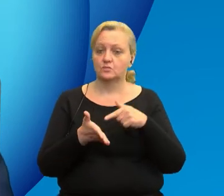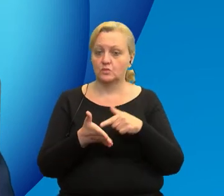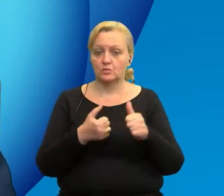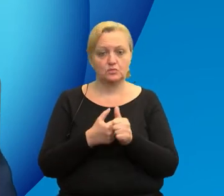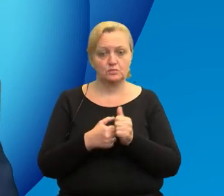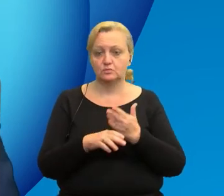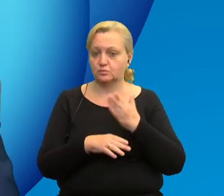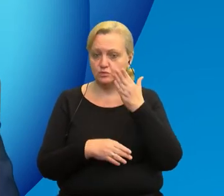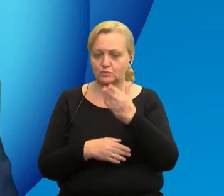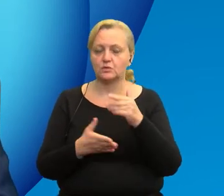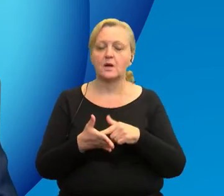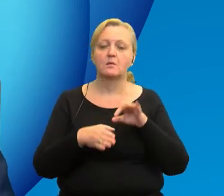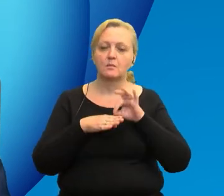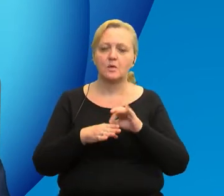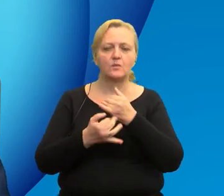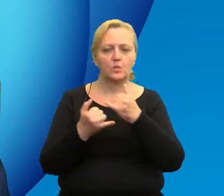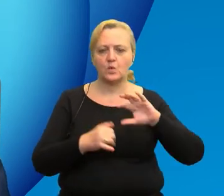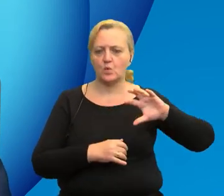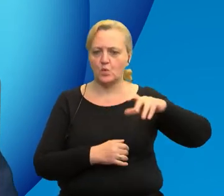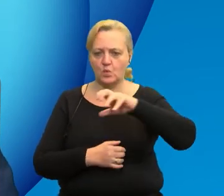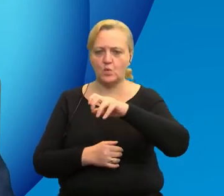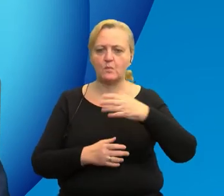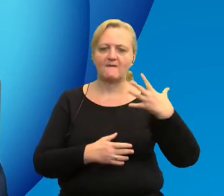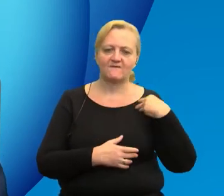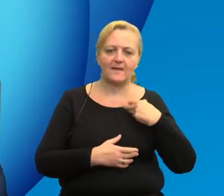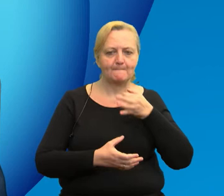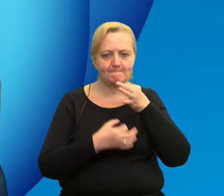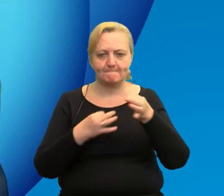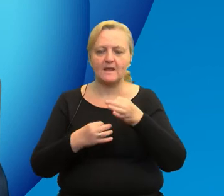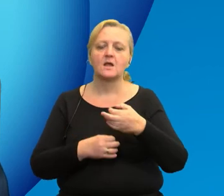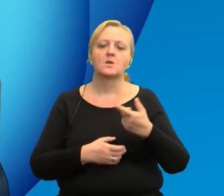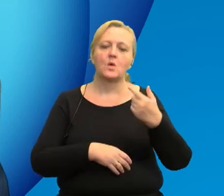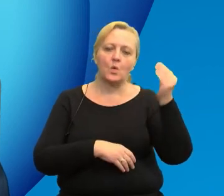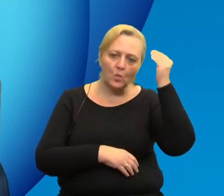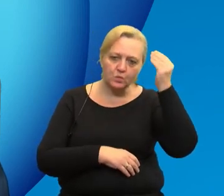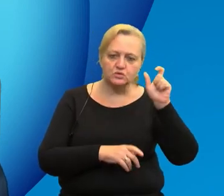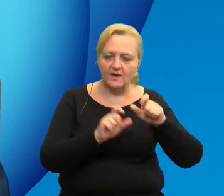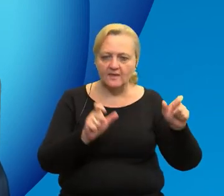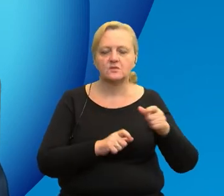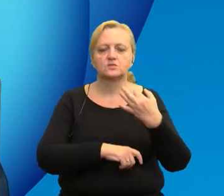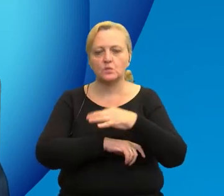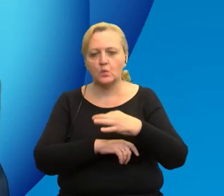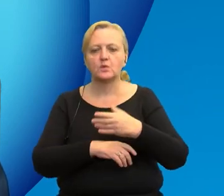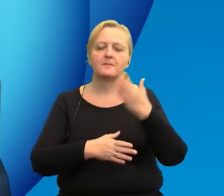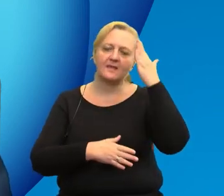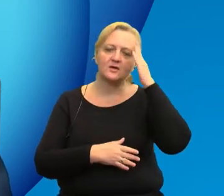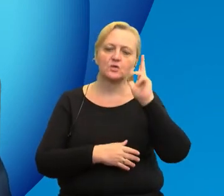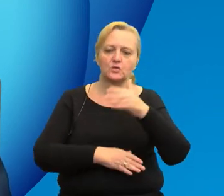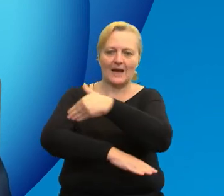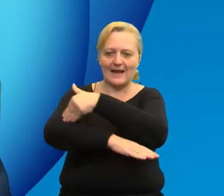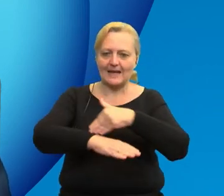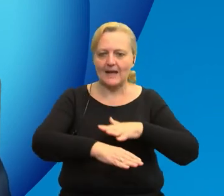Przeprowadziliśmy wśród różnych grup wiekowych sądę wśród uczniów, studentów, mieszkańców regionów przygranicznych.